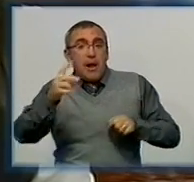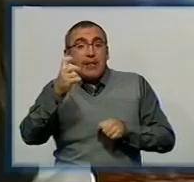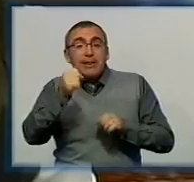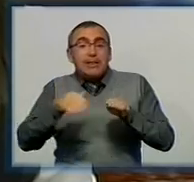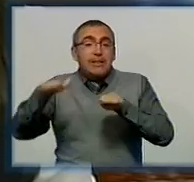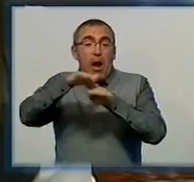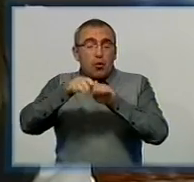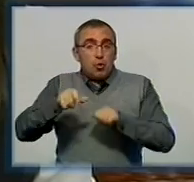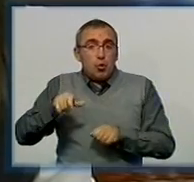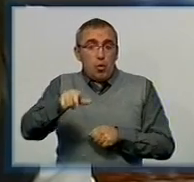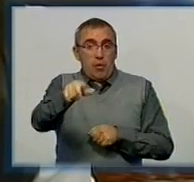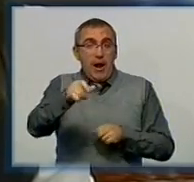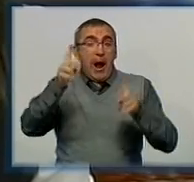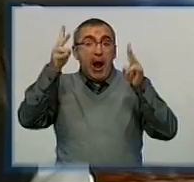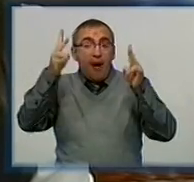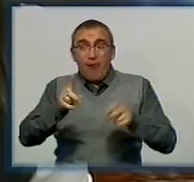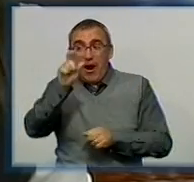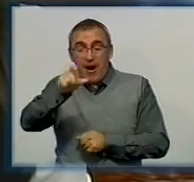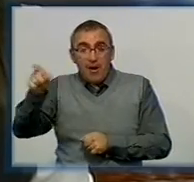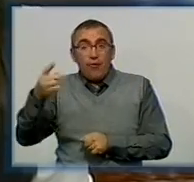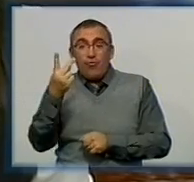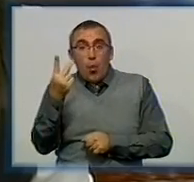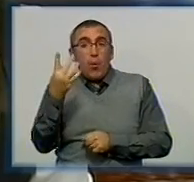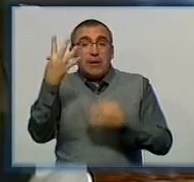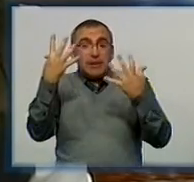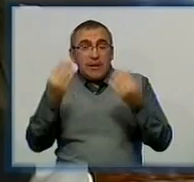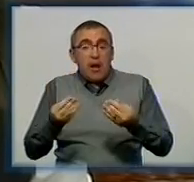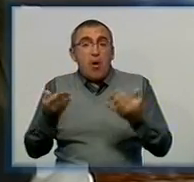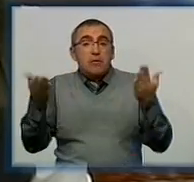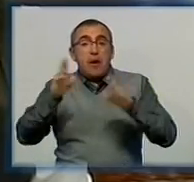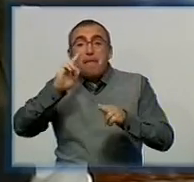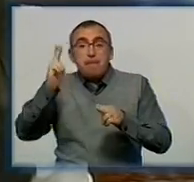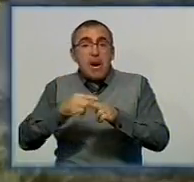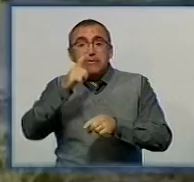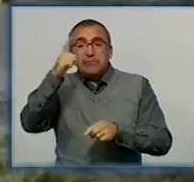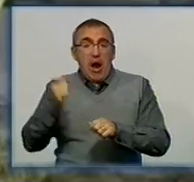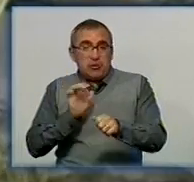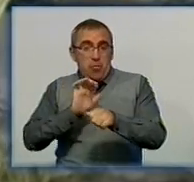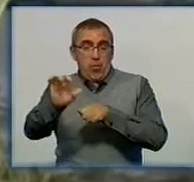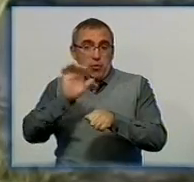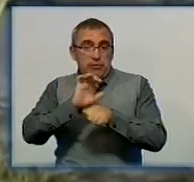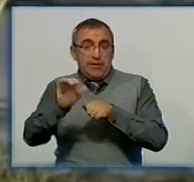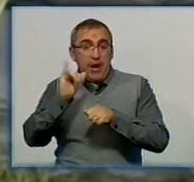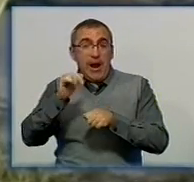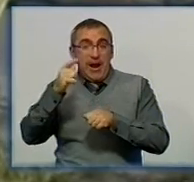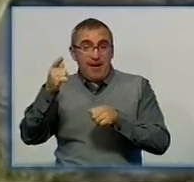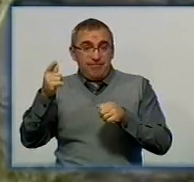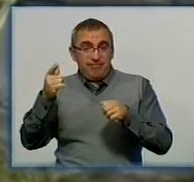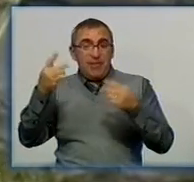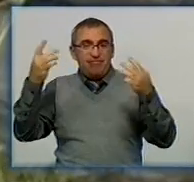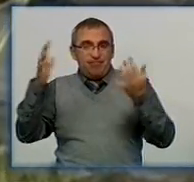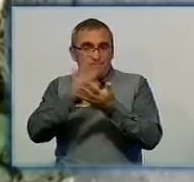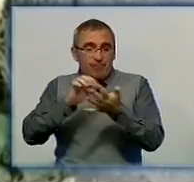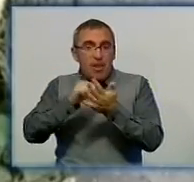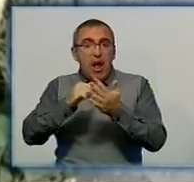дорогою. Через аварію городяни вже другий день залишаються без газопостачання. Крім того, негода пошкодила і адмінбудівлю